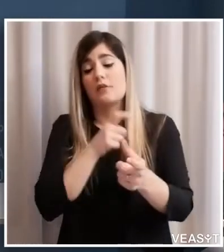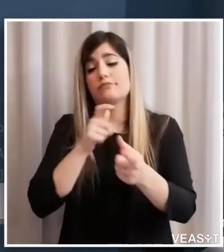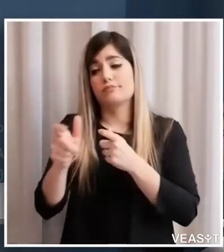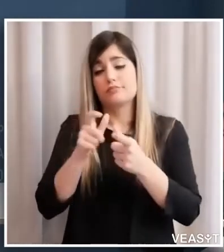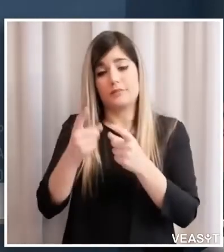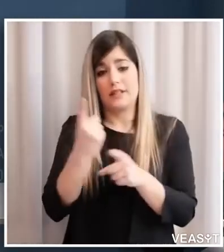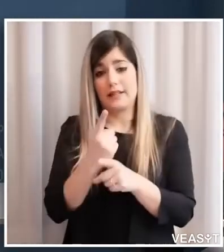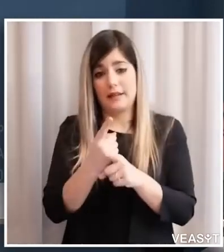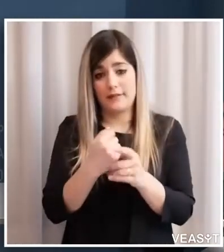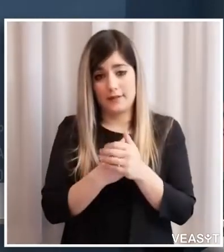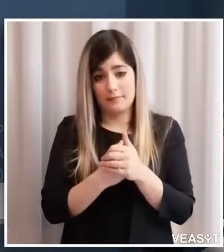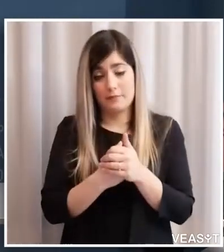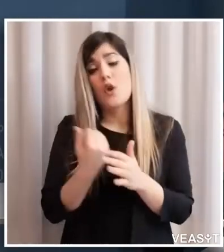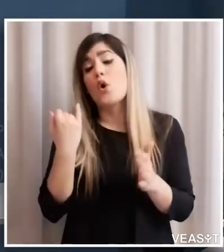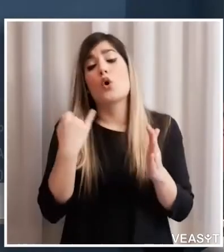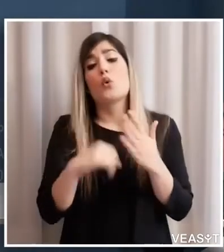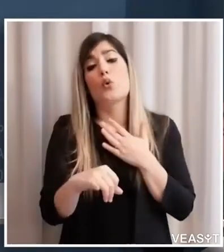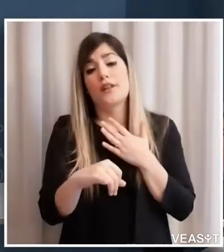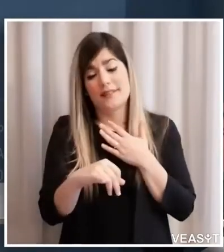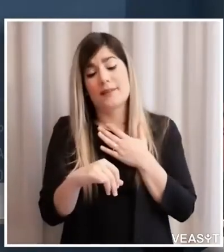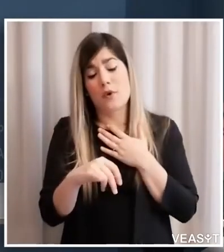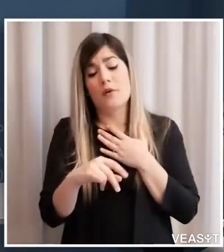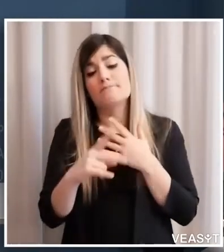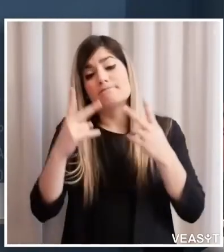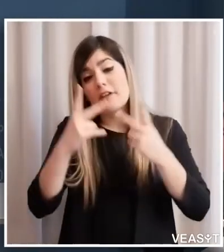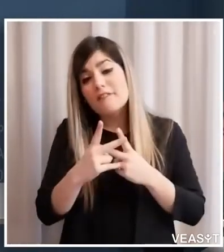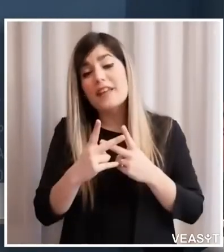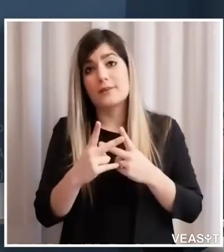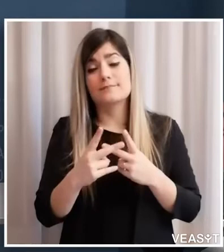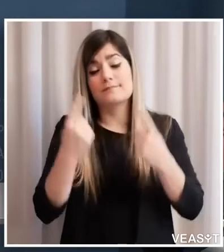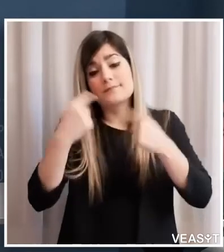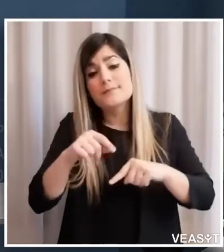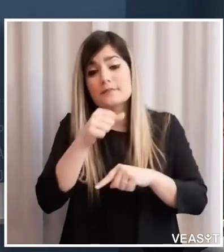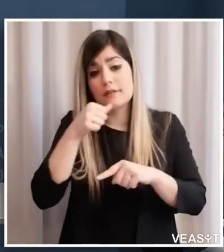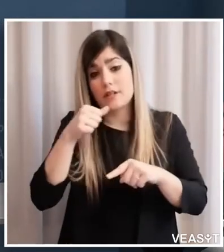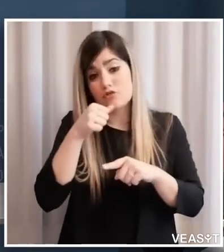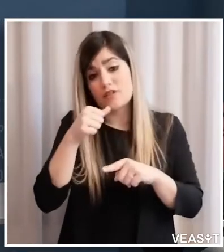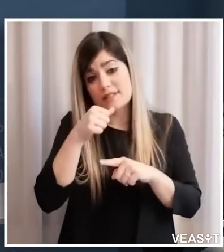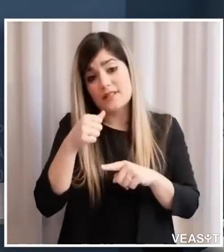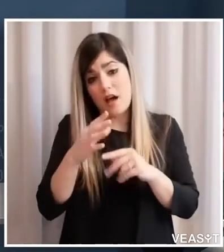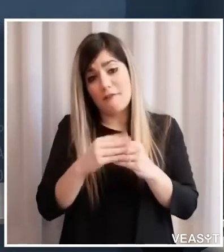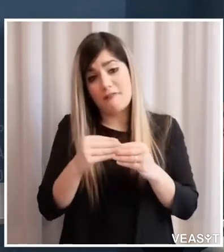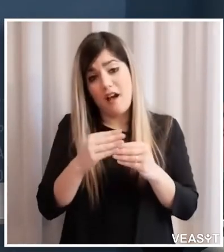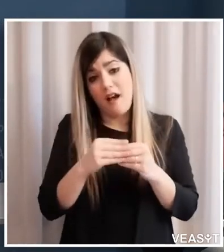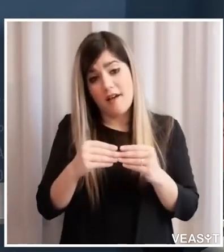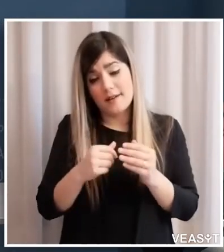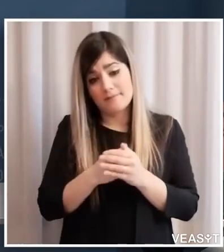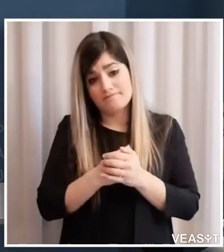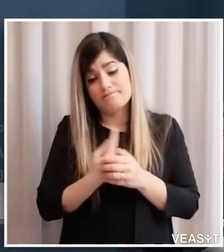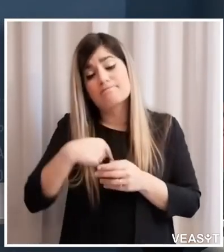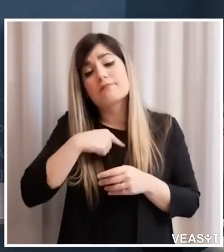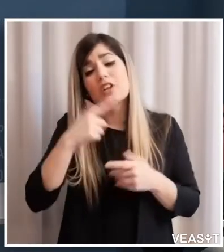che penso che sarebbe molto necessario farlo perché se abbiamo sappiamo che già in un